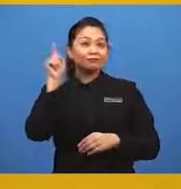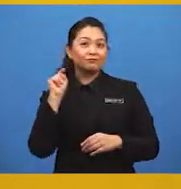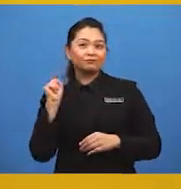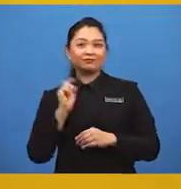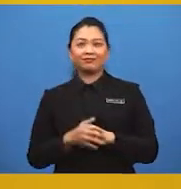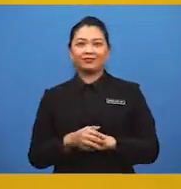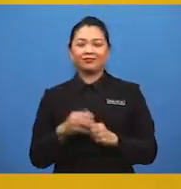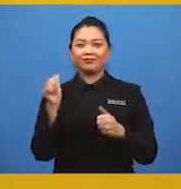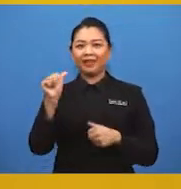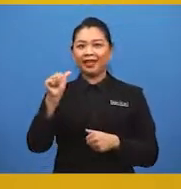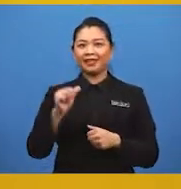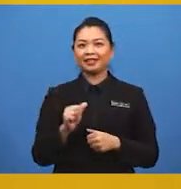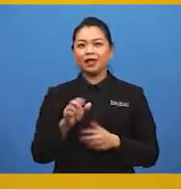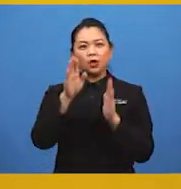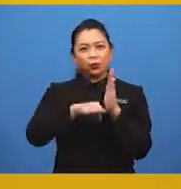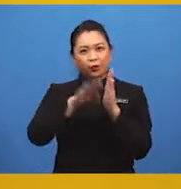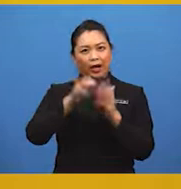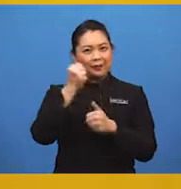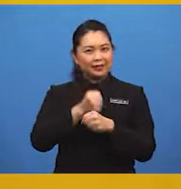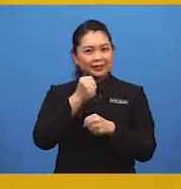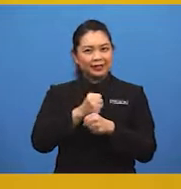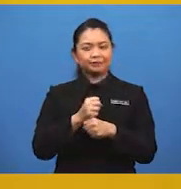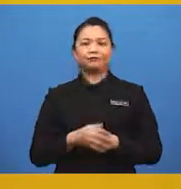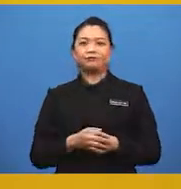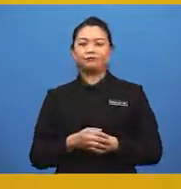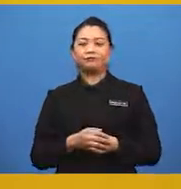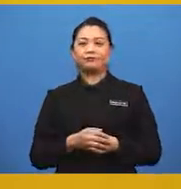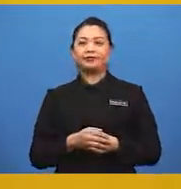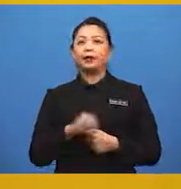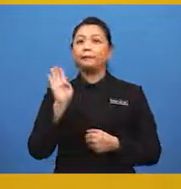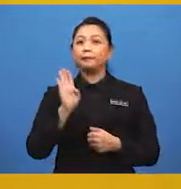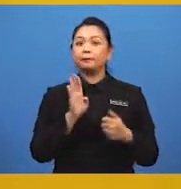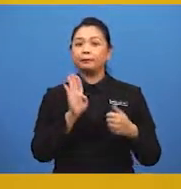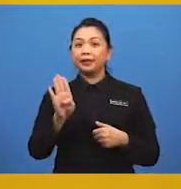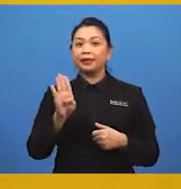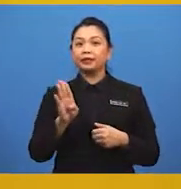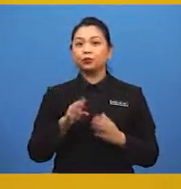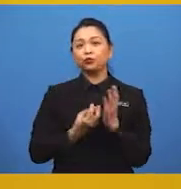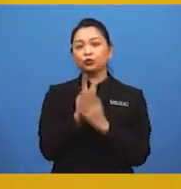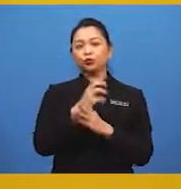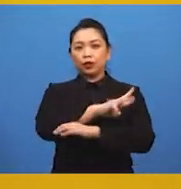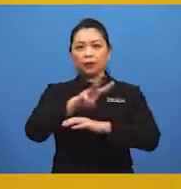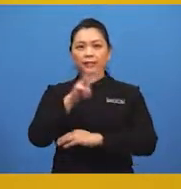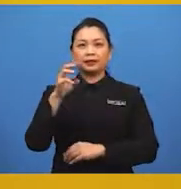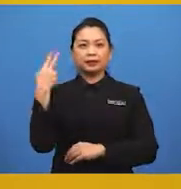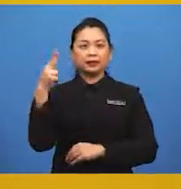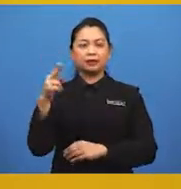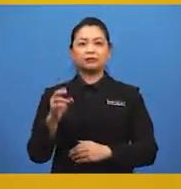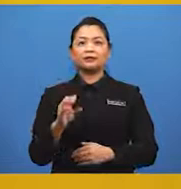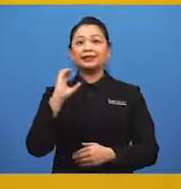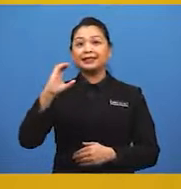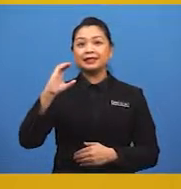A, kekurangan pekerja, B, wujud kawasan hijau,